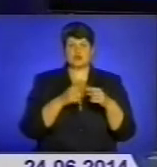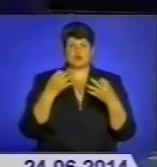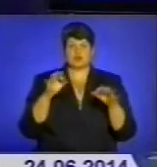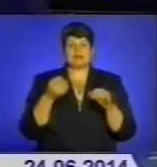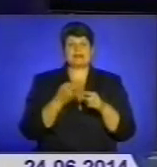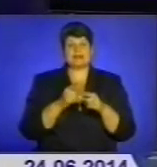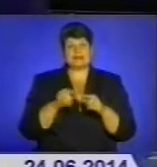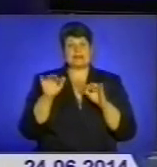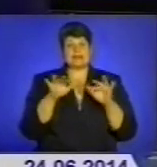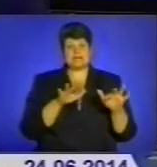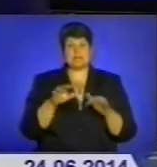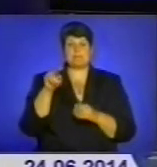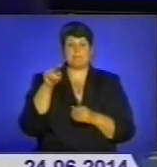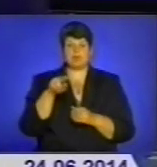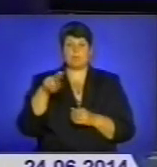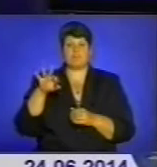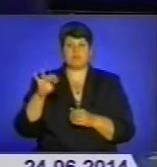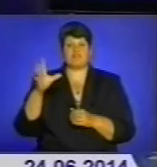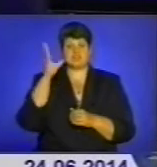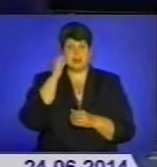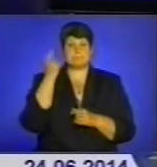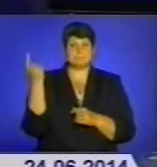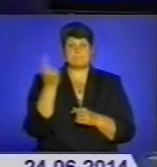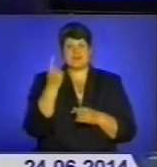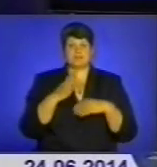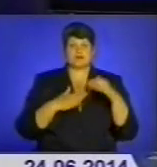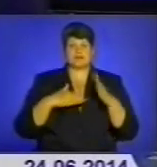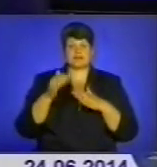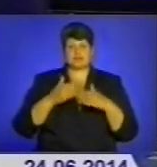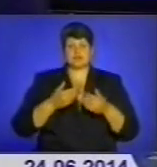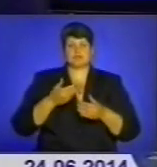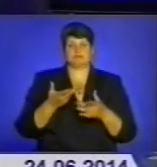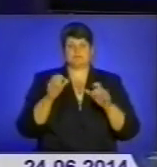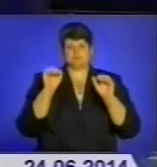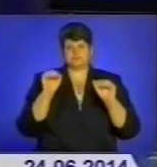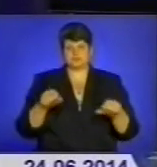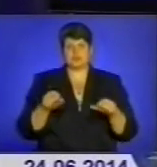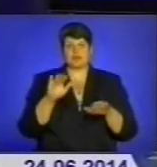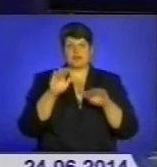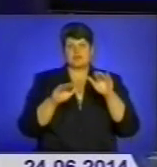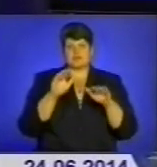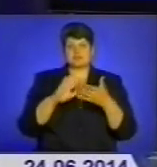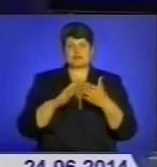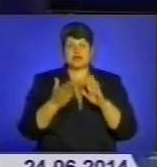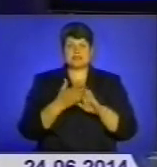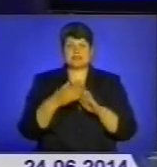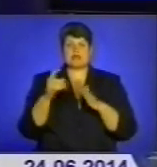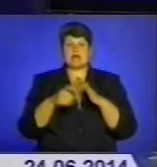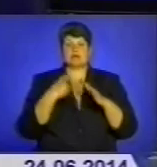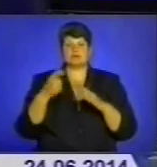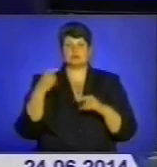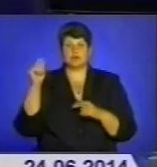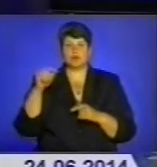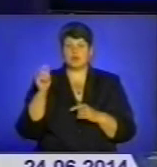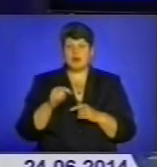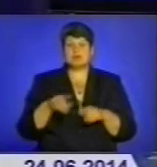Петро Порошенко вважає першим практичним кроком задля врегулювання ситуації на Донбасі. Перемир'я між українськими